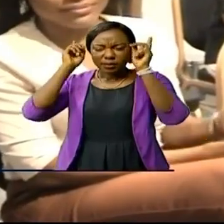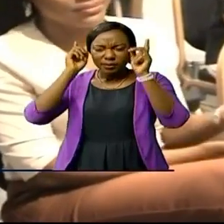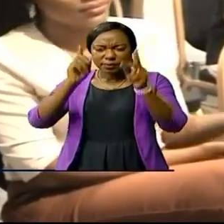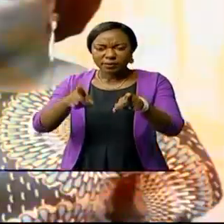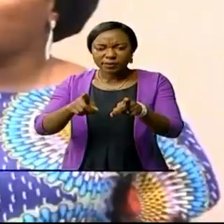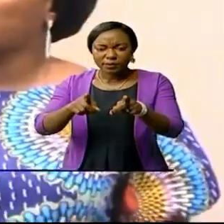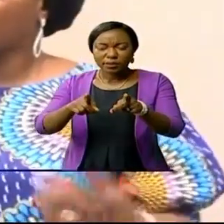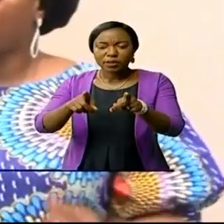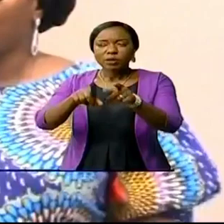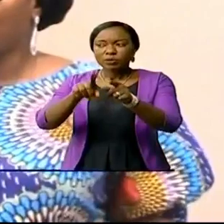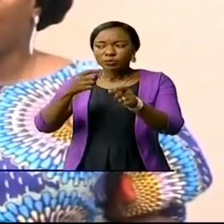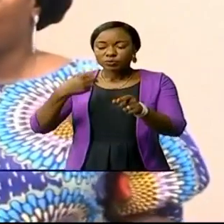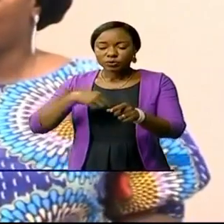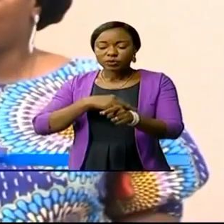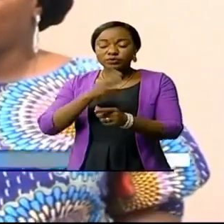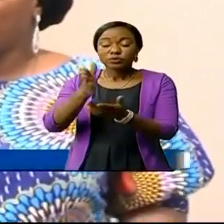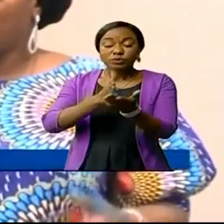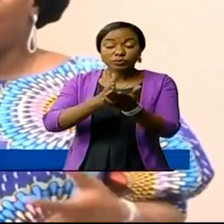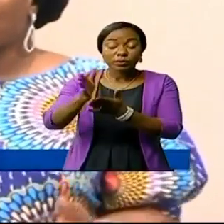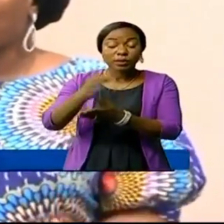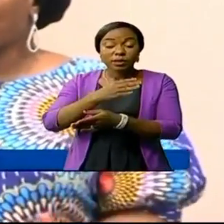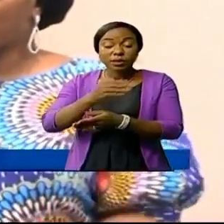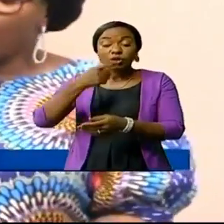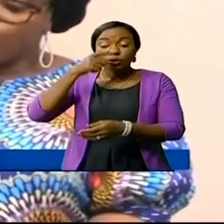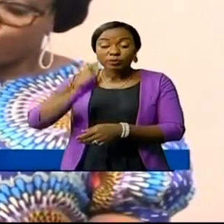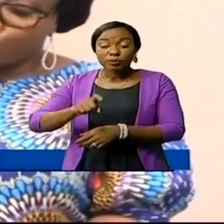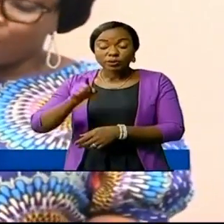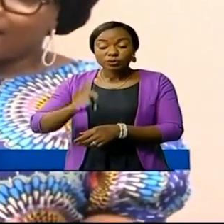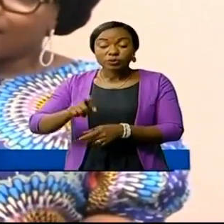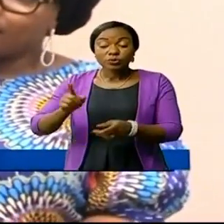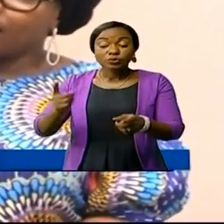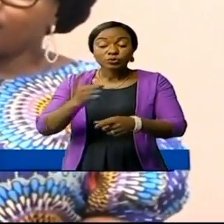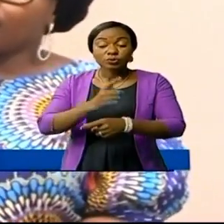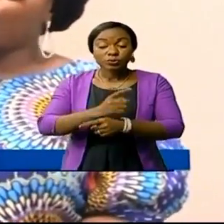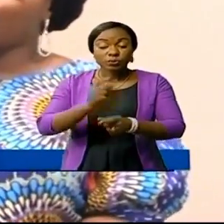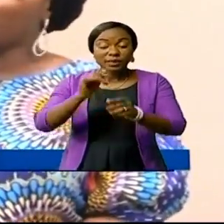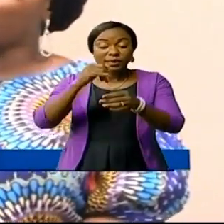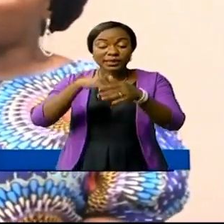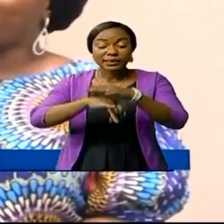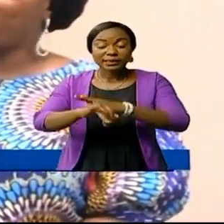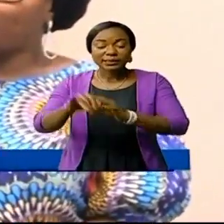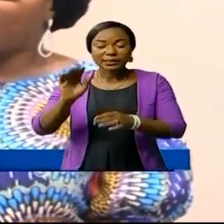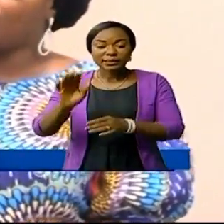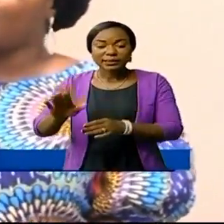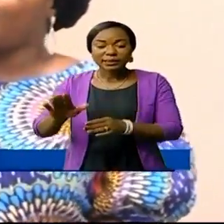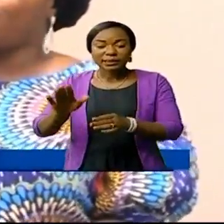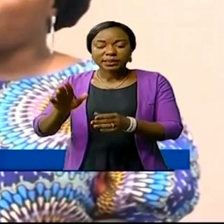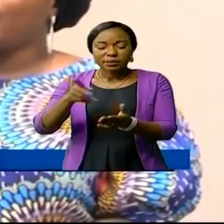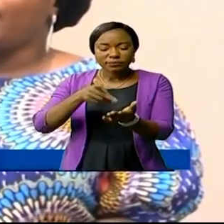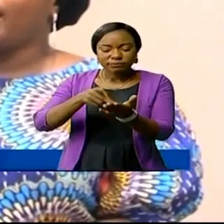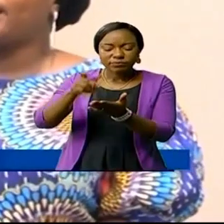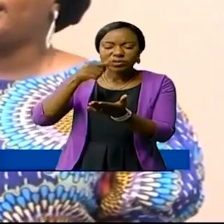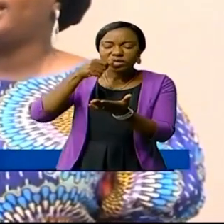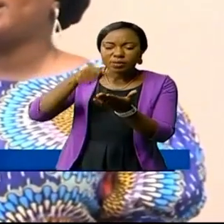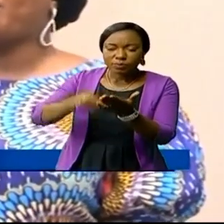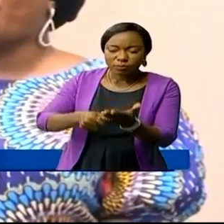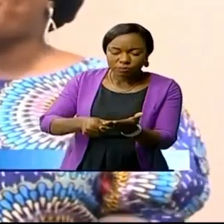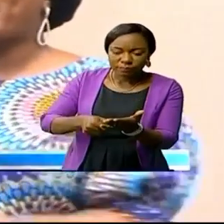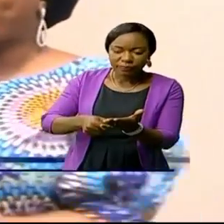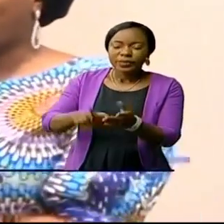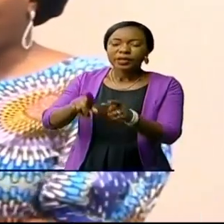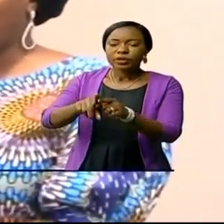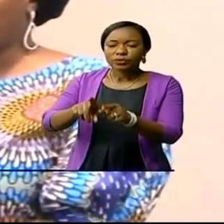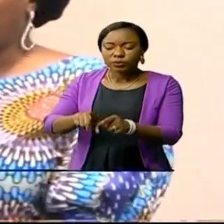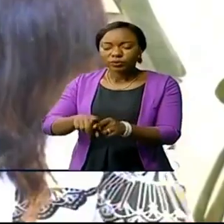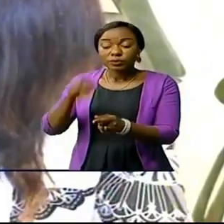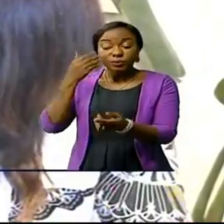Nous avons des droits, nous avons des obligations et je crois qu'il faut aujourd'hui intégrer cette notion de payer les impôts et qu'il y ait des preuves